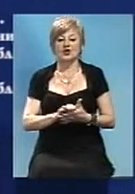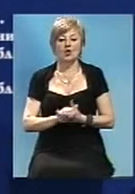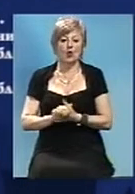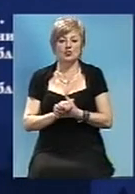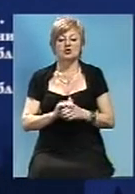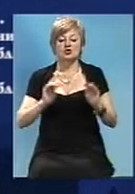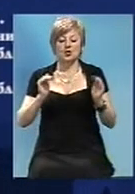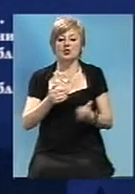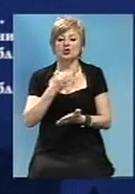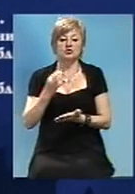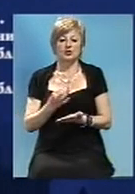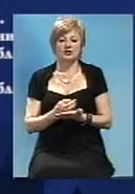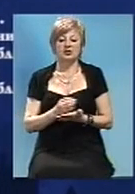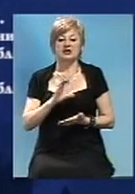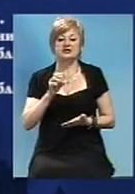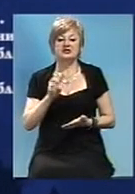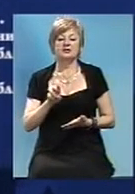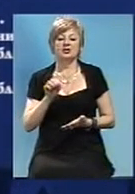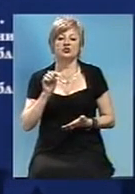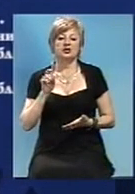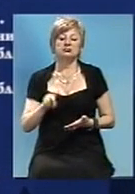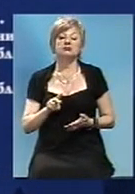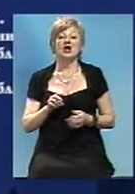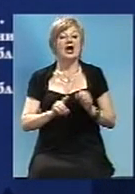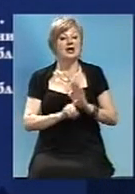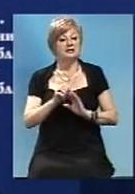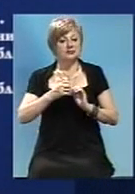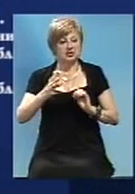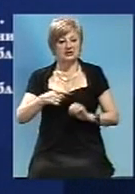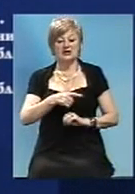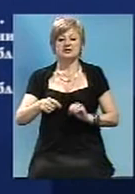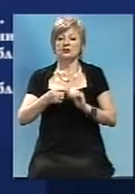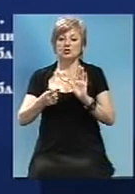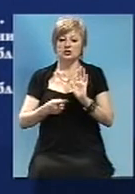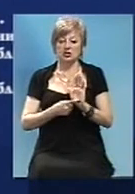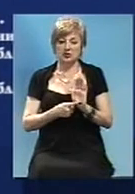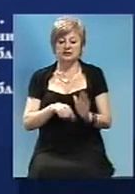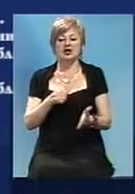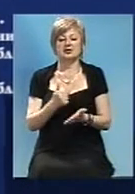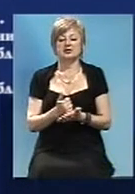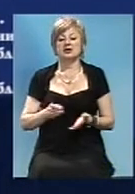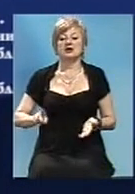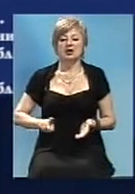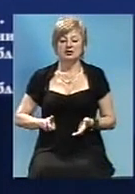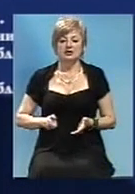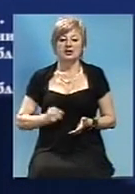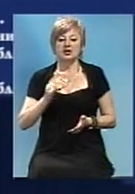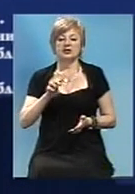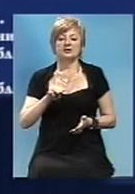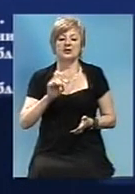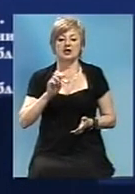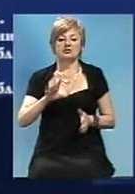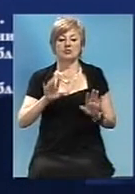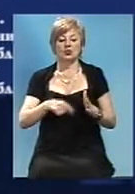з обмежною відповідальністю «Сімбілдінг». З 2015 по 2016 – генеральний директор «Інтайм» місто